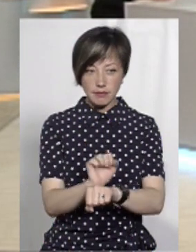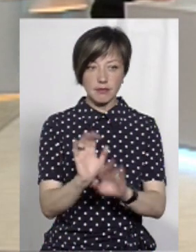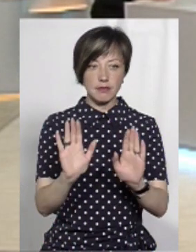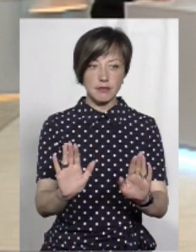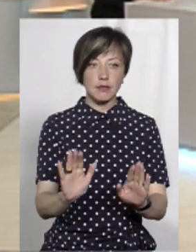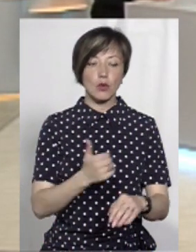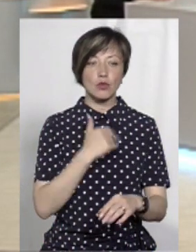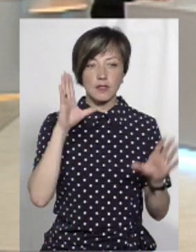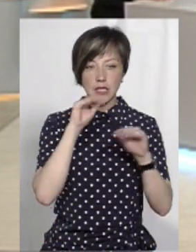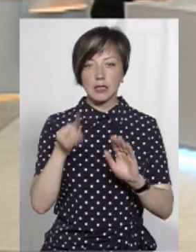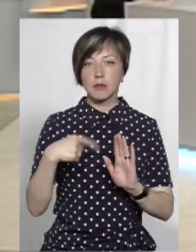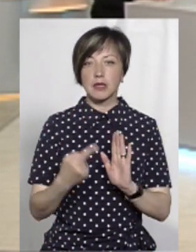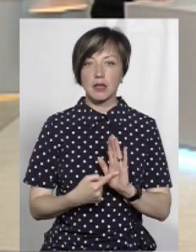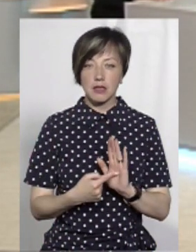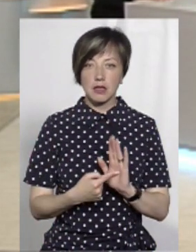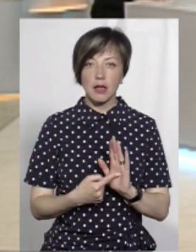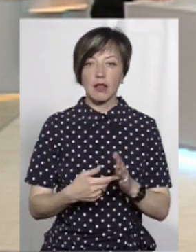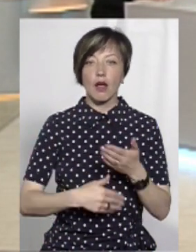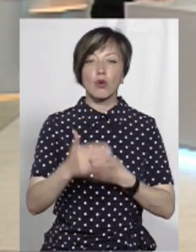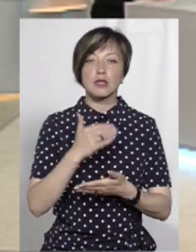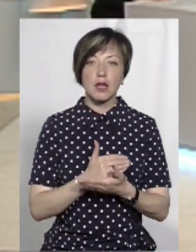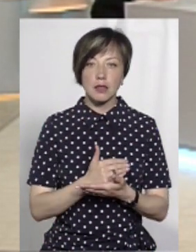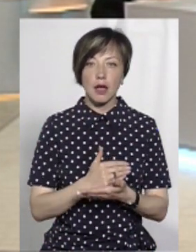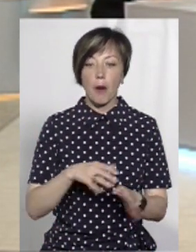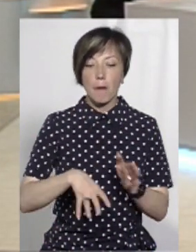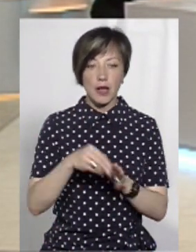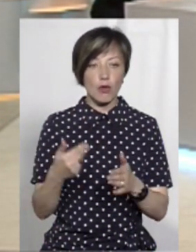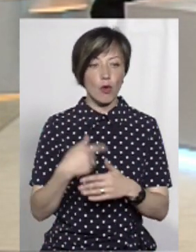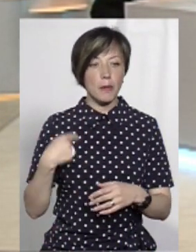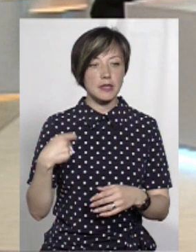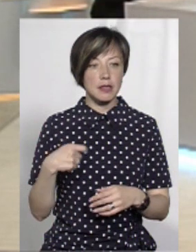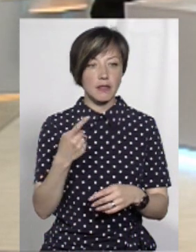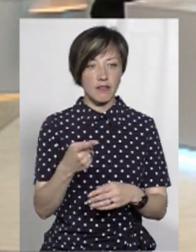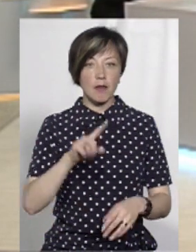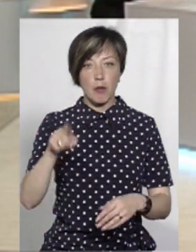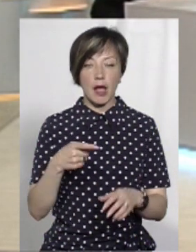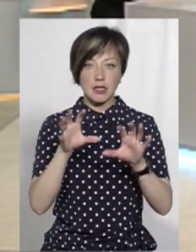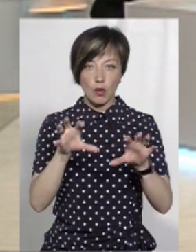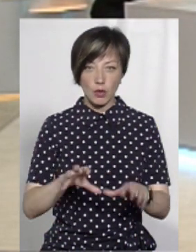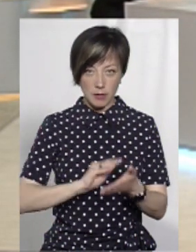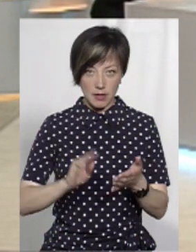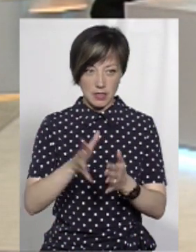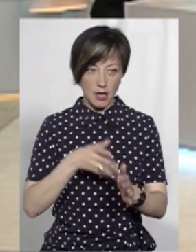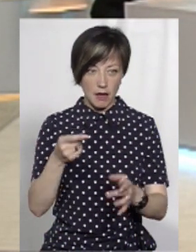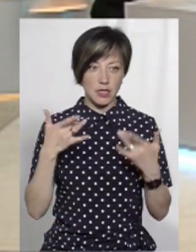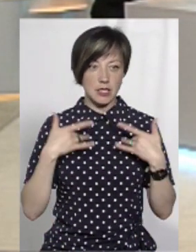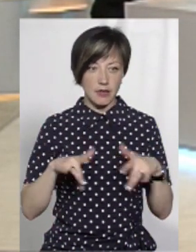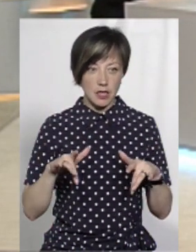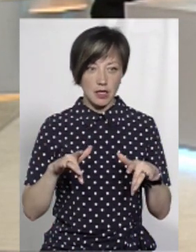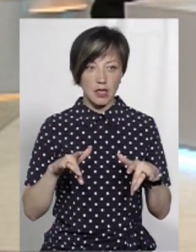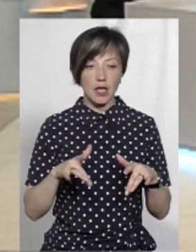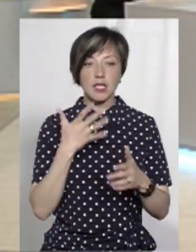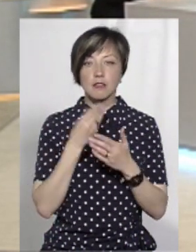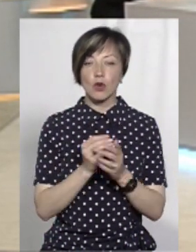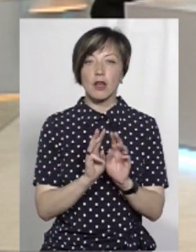призупинимось, бо дуже хочу встигнути ще запитати на останок, що після обрання нового президента ви, як того вимагає закон, написали заяву на звільнення,